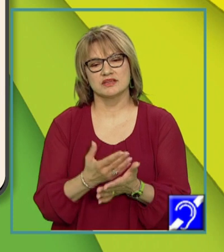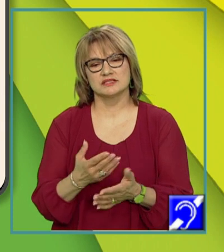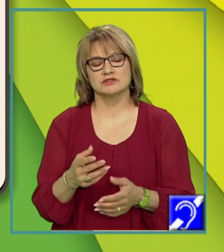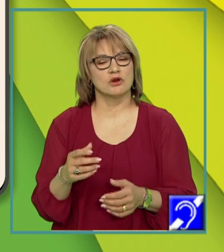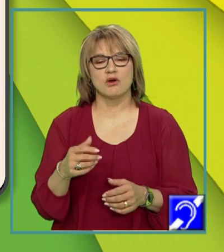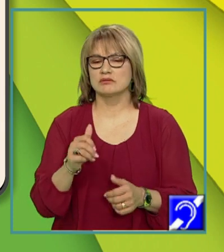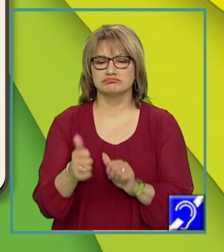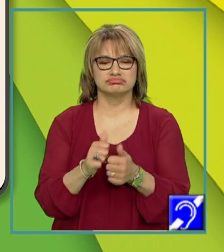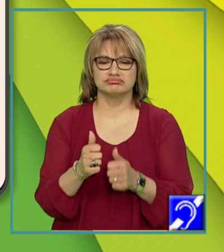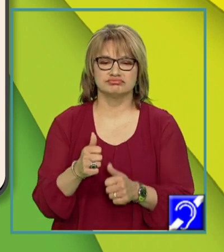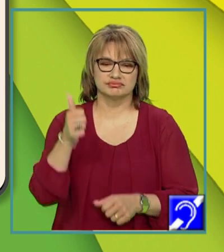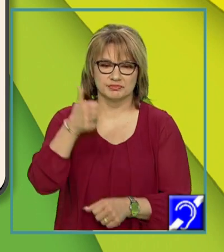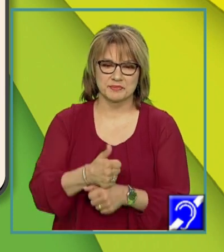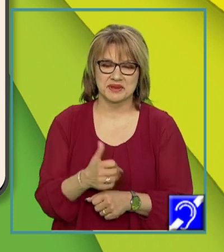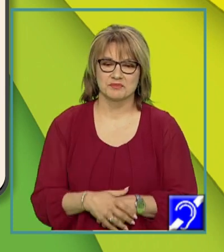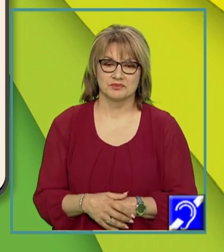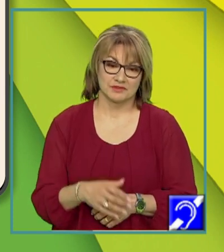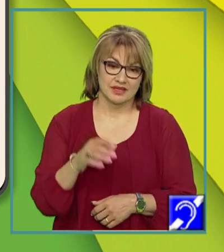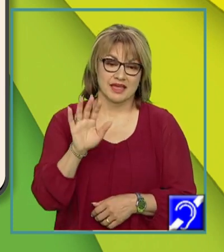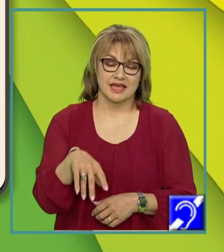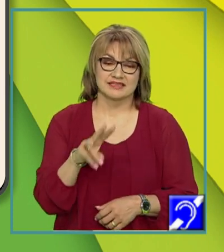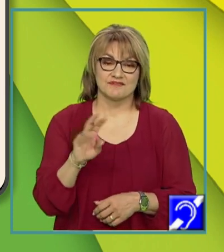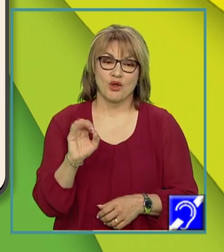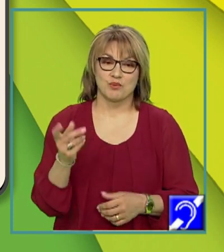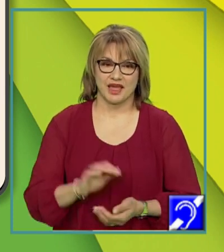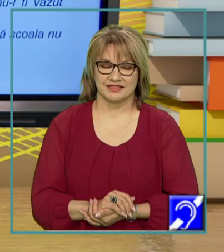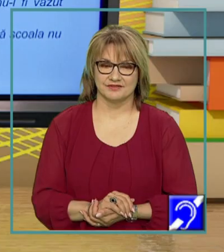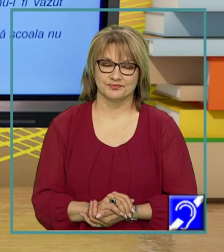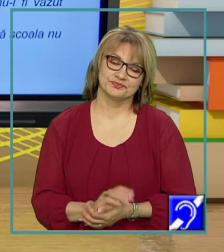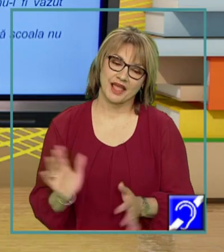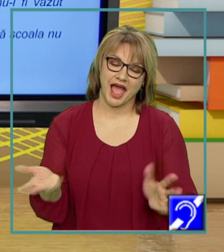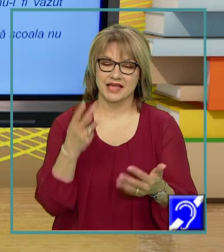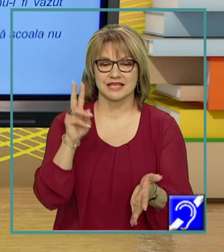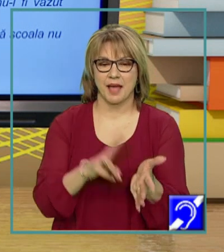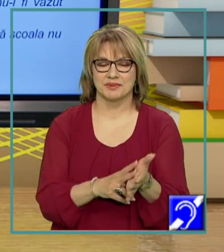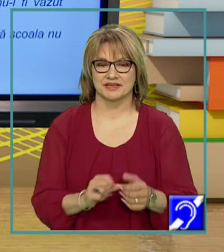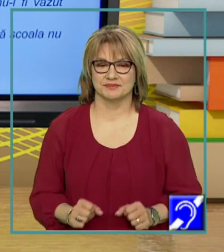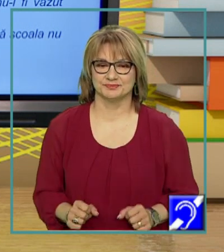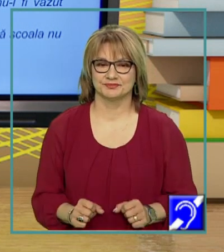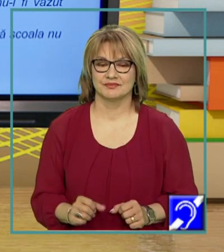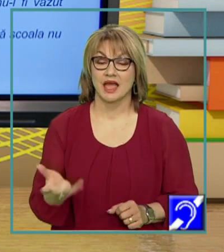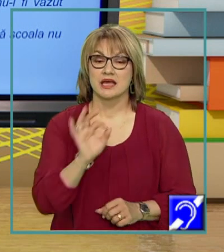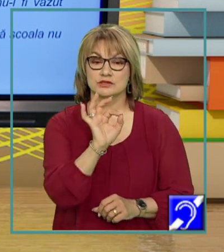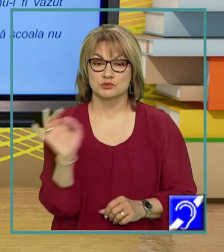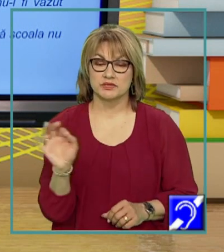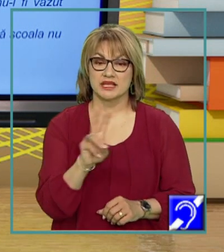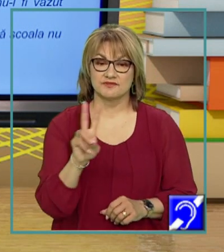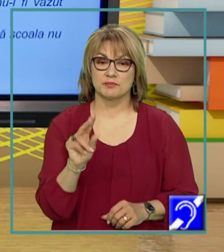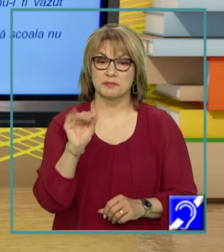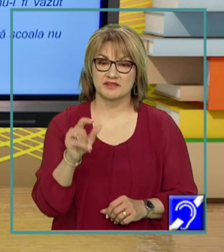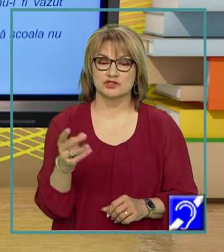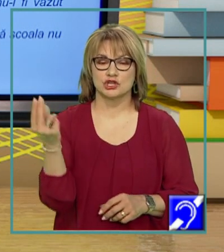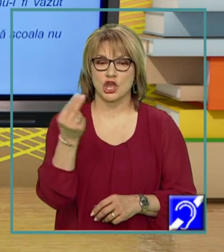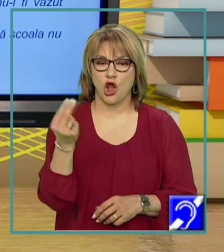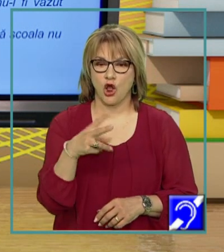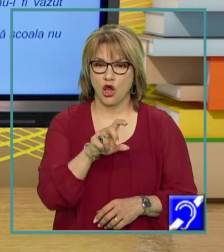copulativ pentru că nu și-a schimbat calitățile. Haideți să aplicăm ce am învățat. Sublinează cu o linie verbele predicative și colorează